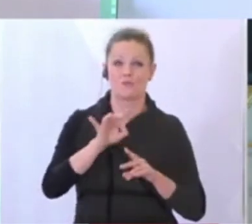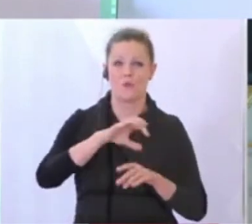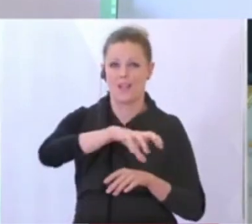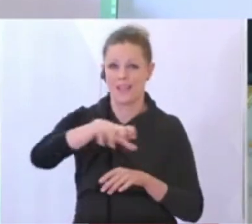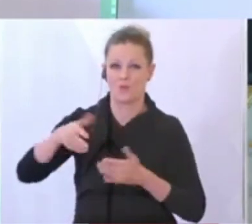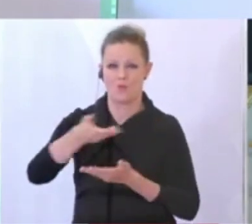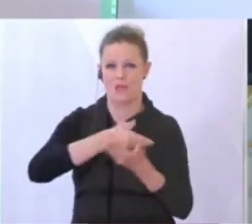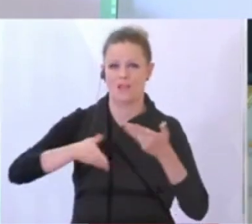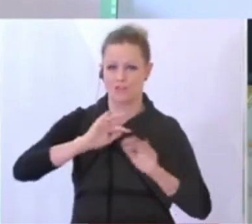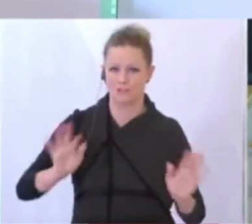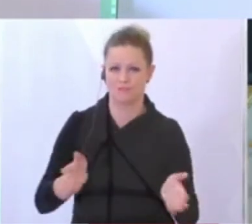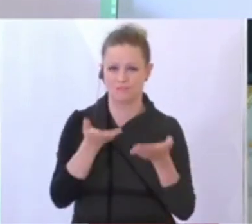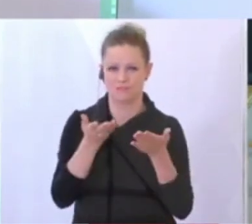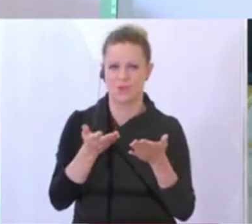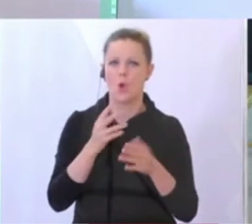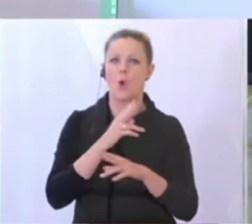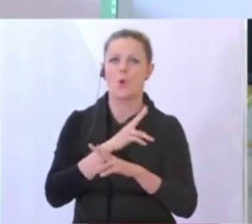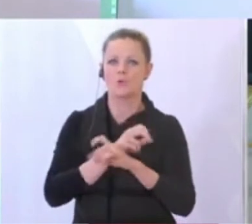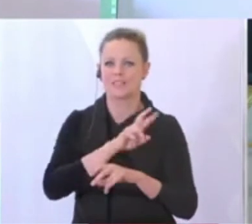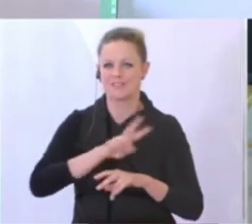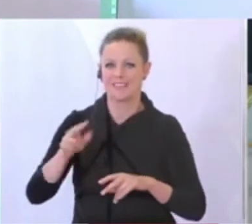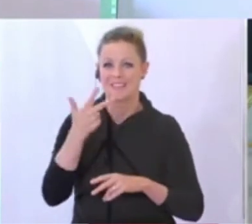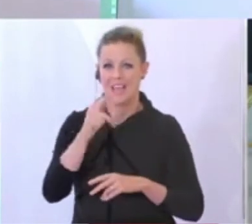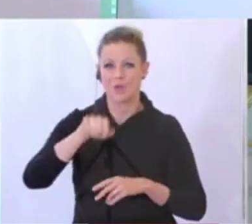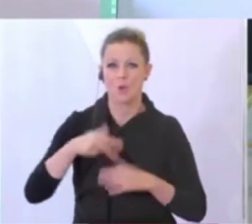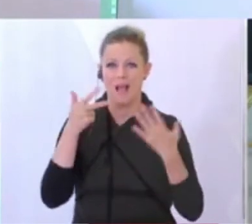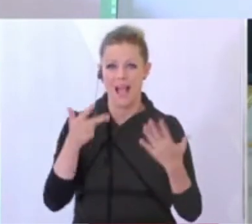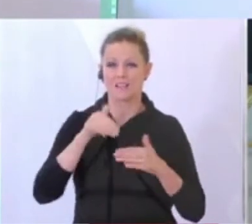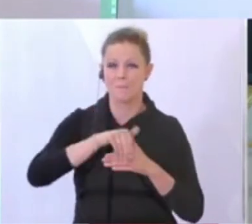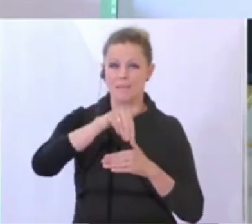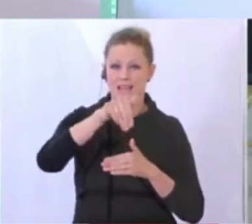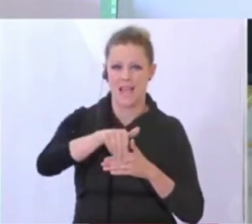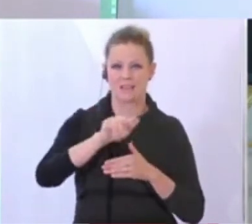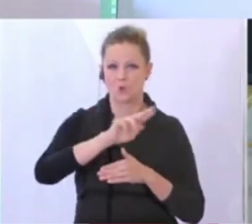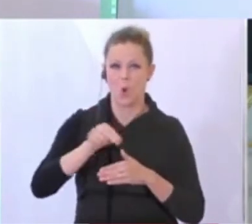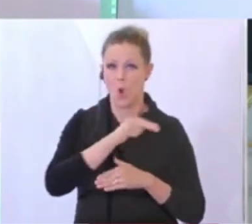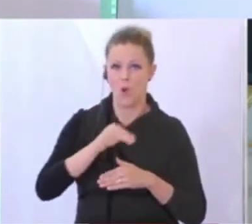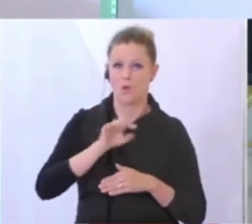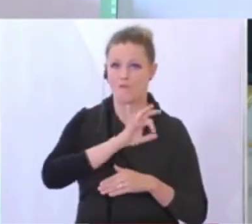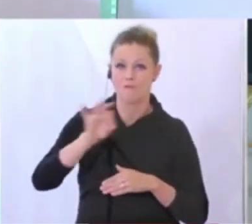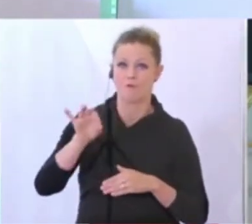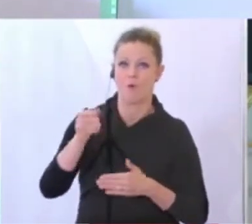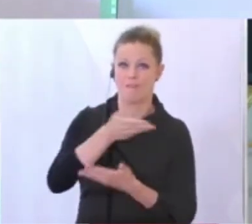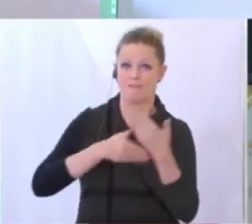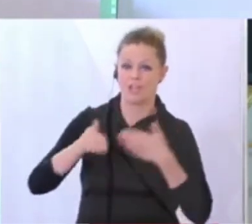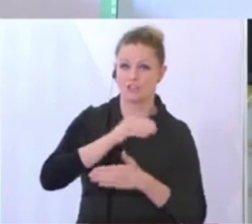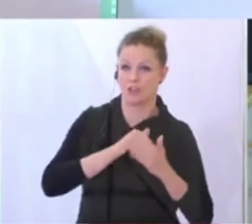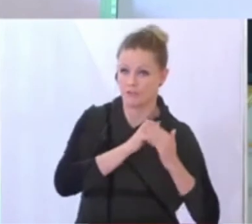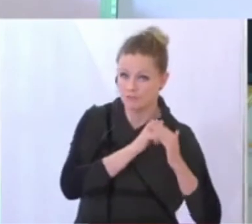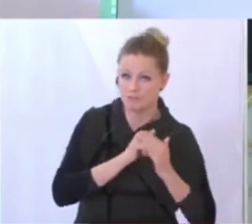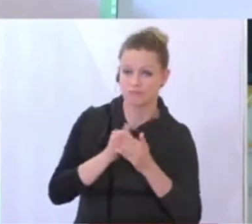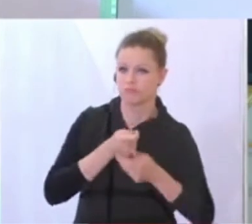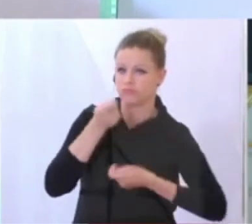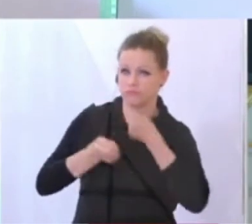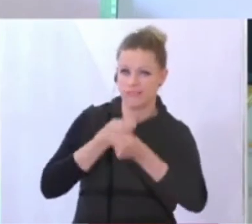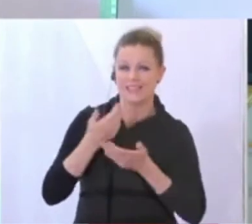und österreichweit 3,8 Milliarden in die Wirtschaft pumpen. Von daher ist das sicher ein großer Vorteil, wenn es weitere